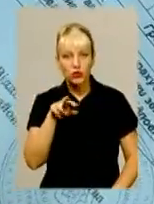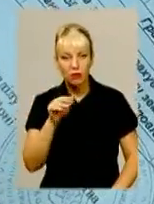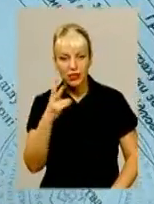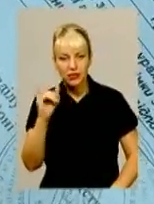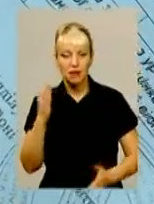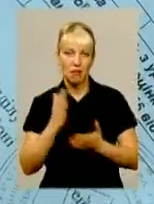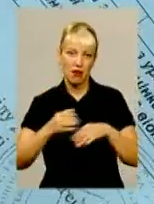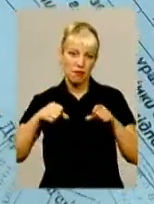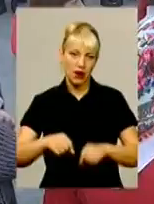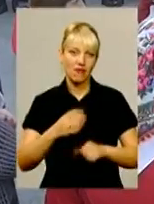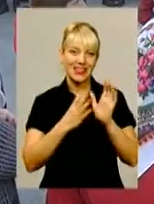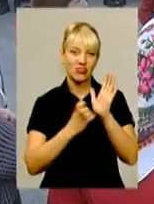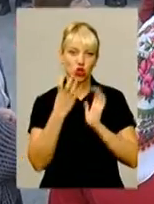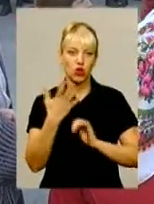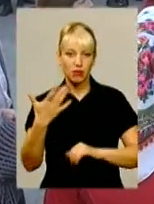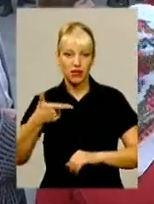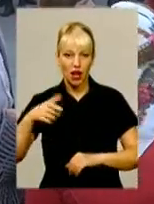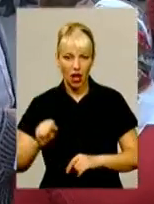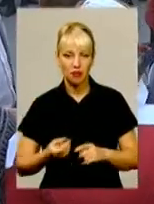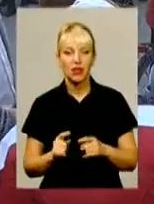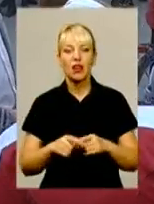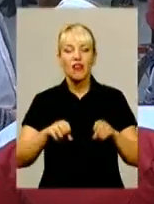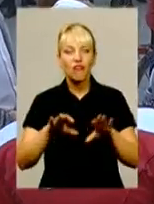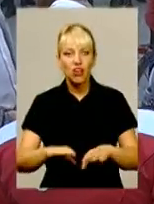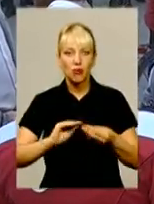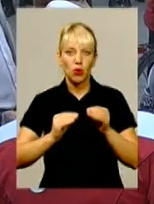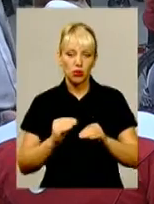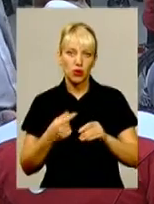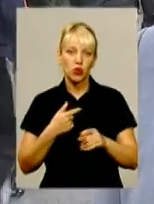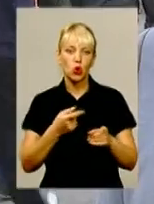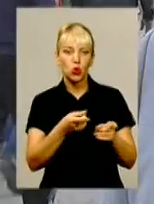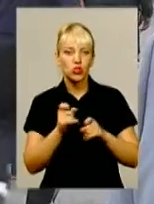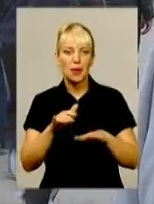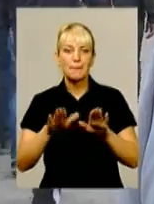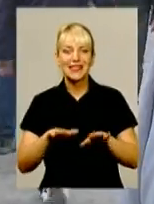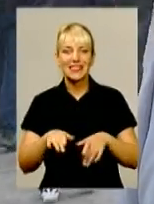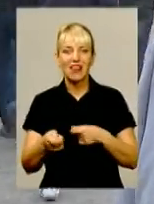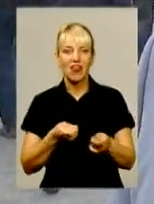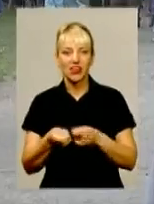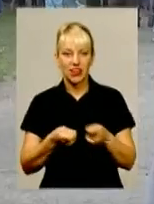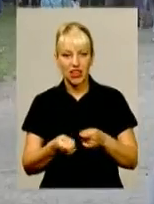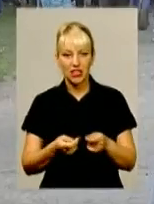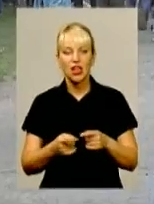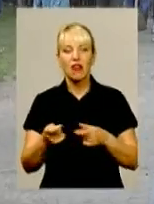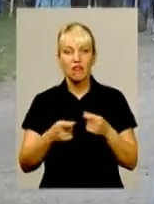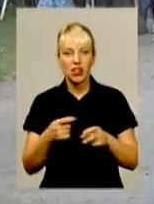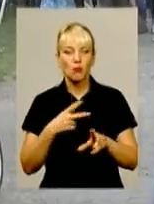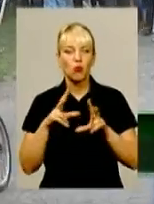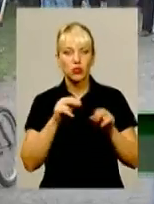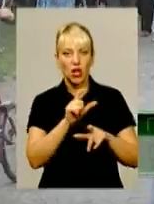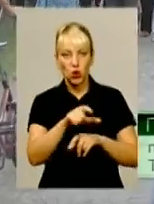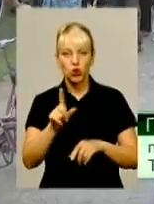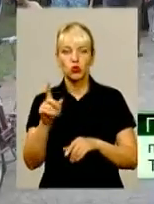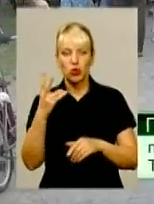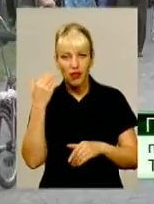945 гектарів землі. До вирішення проблеми долучилась і місцева влада. Влада за народ. Ми пообіцяли людям, що ми